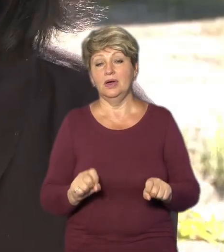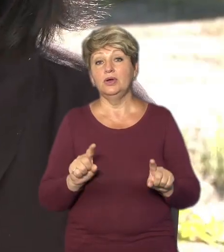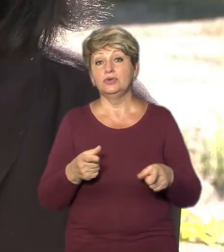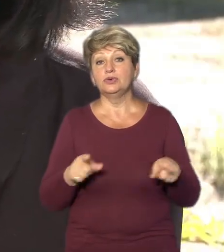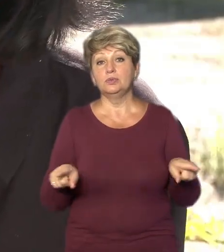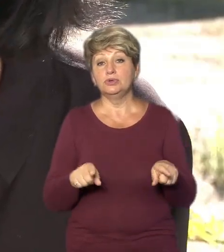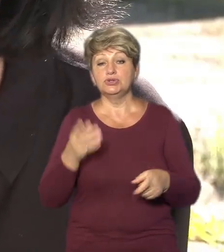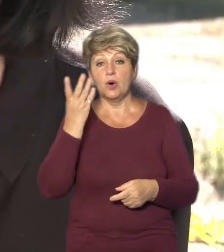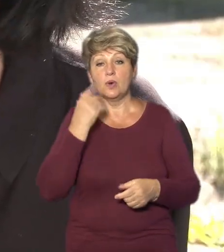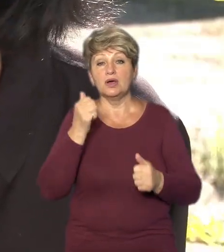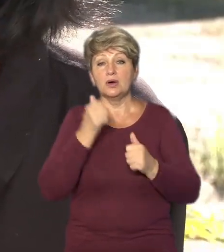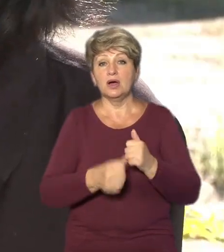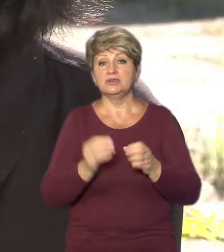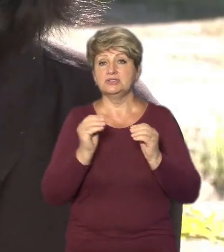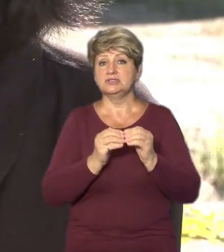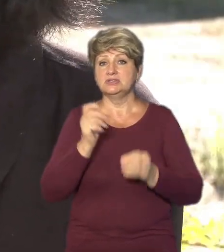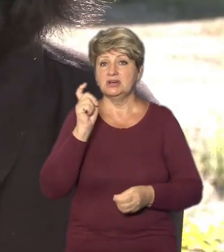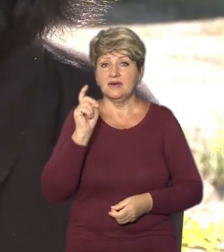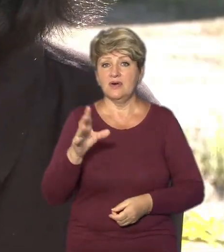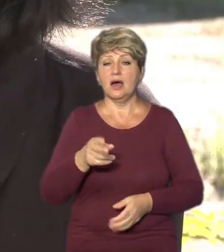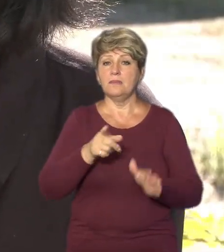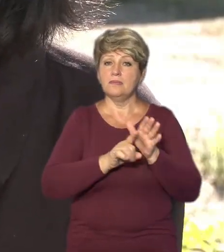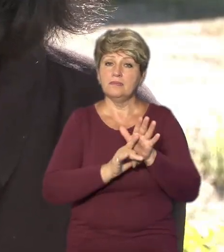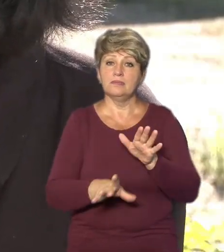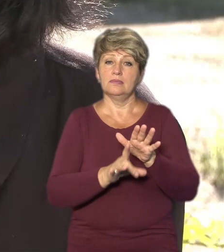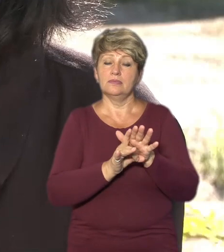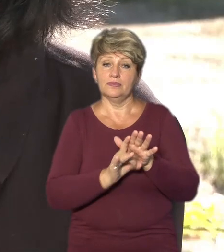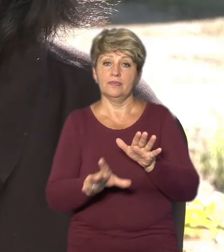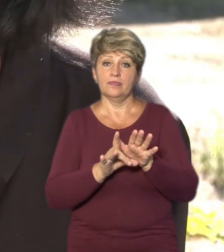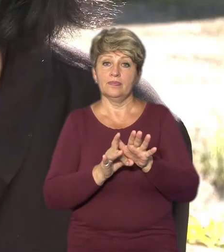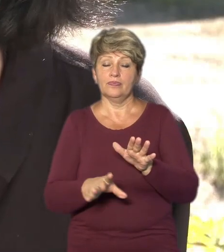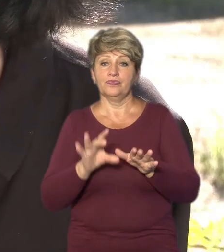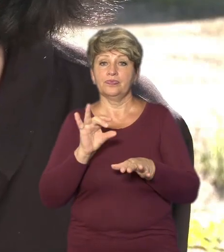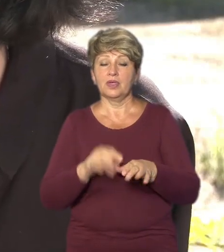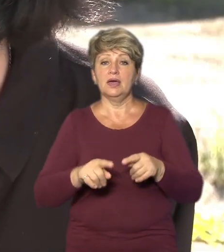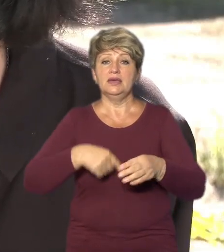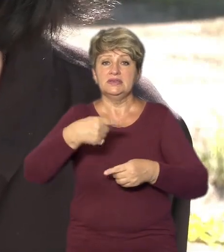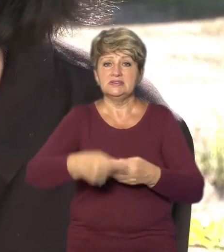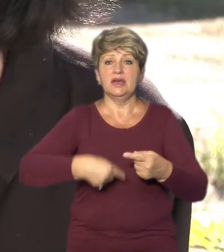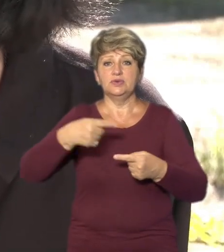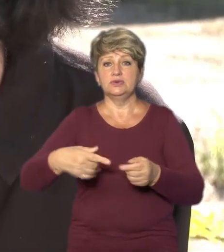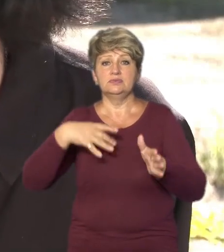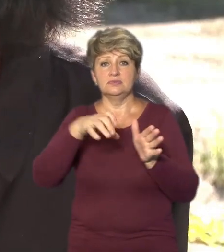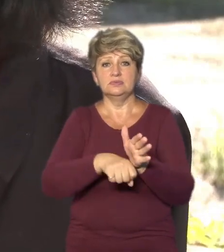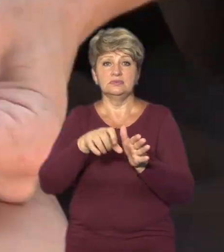тому що коли кожні 10 хвилин падають бомби і гине слідуща і слідуща людина,